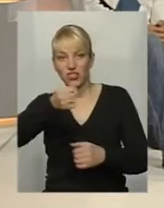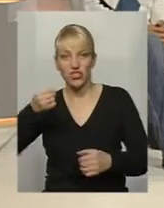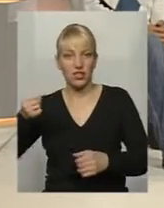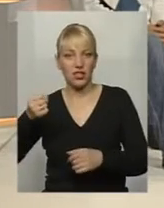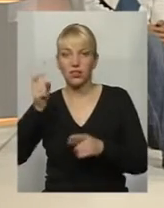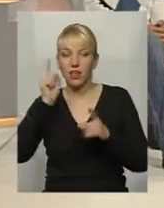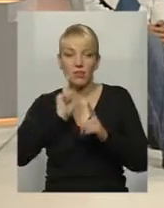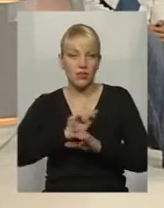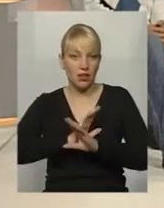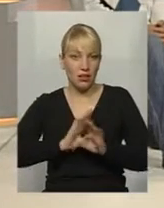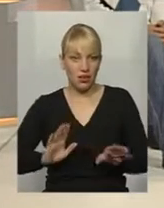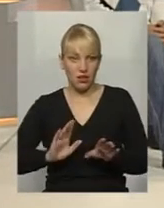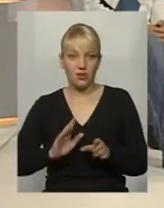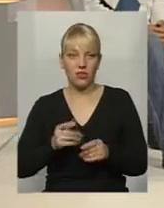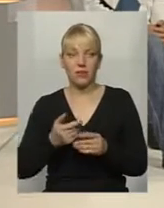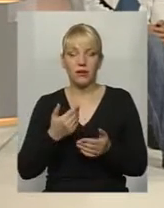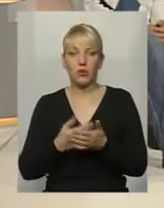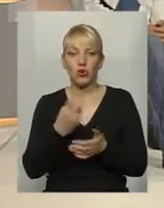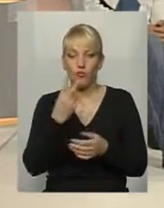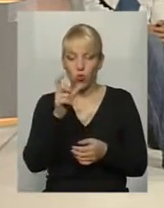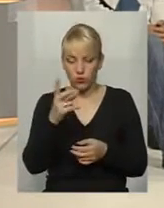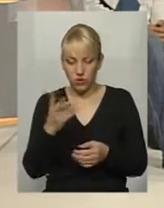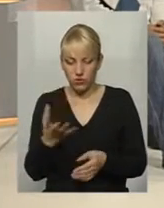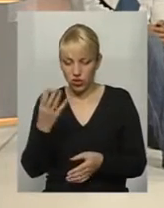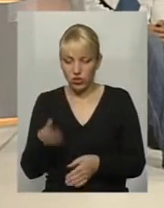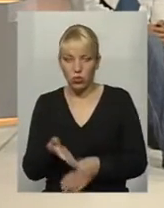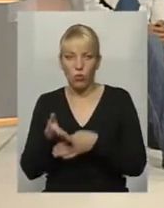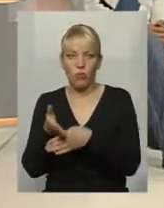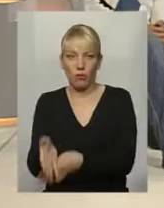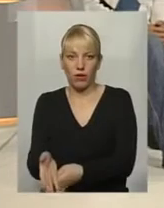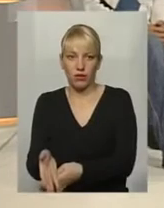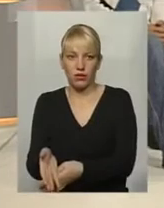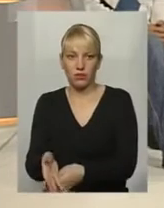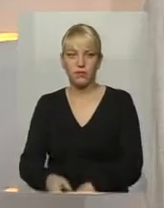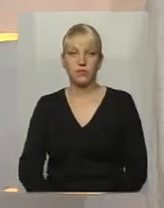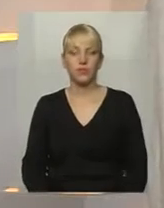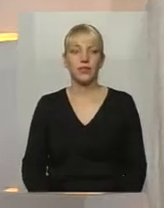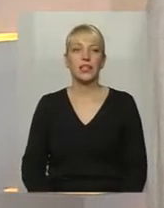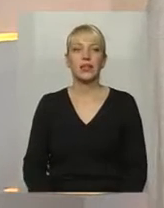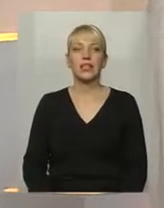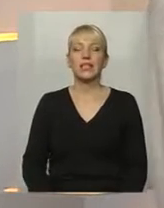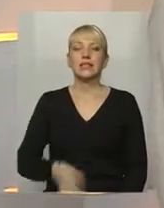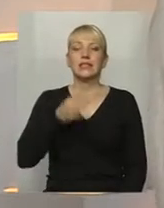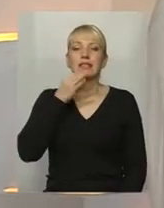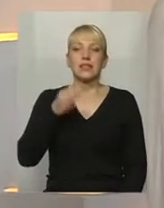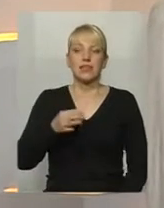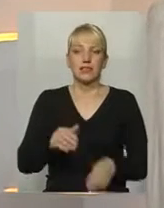Тобто, щонайменше двоє людей має допомагати. Скажіть, будь ласка,